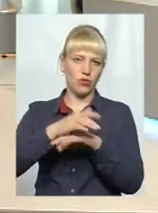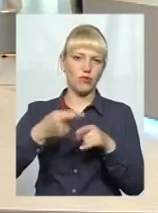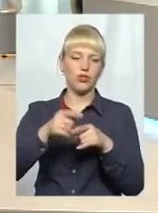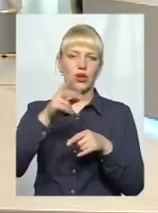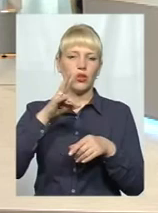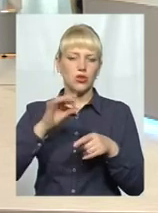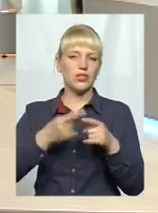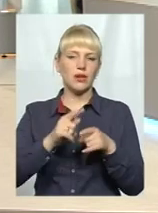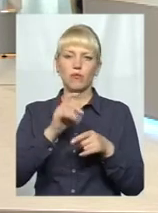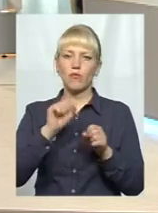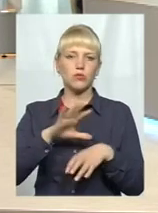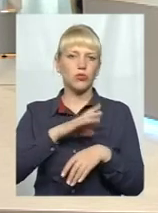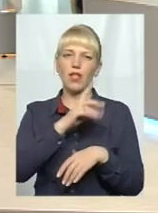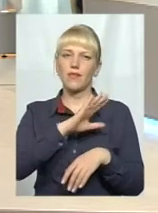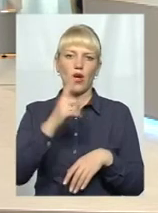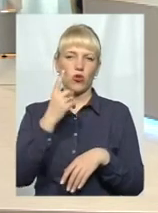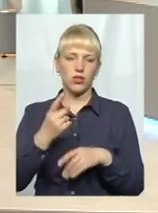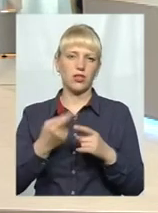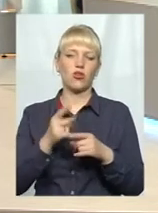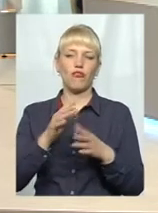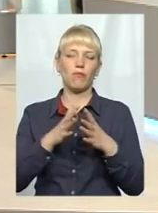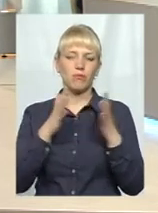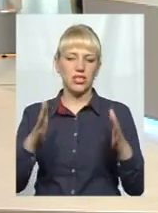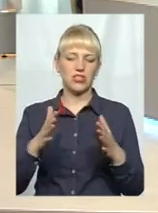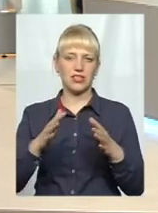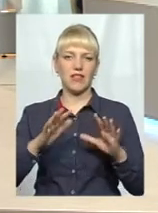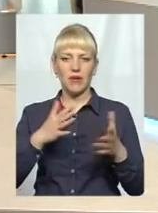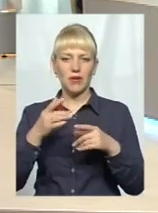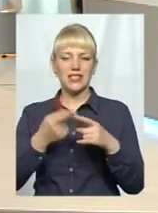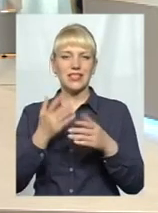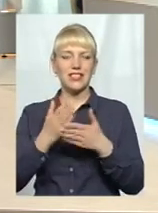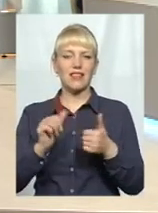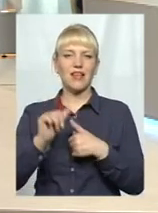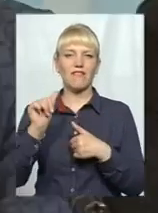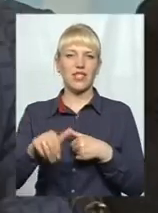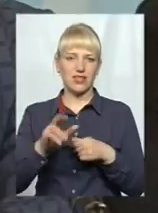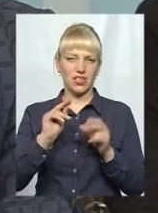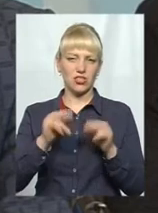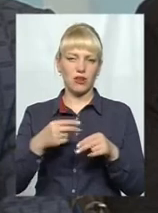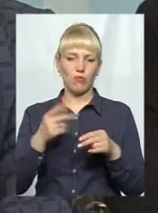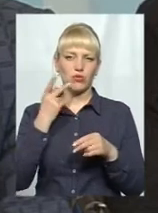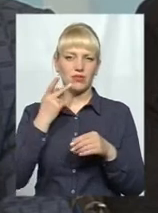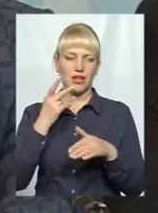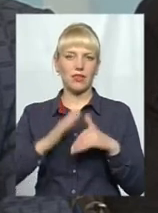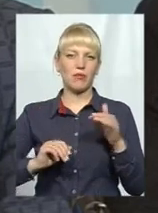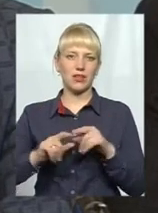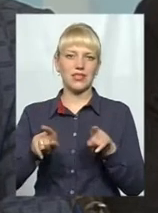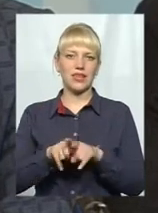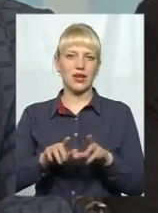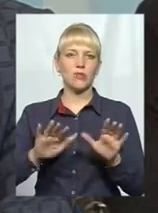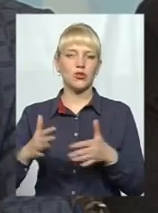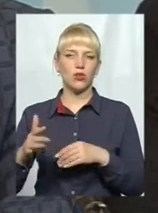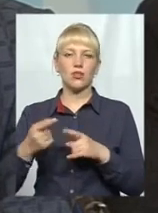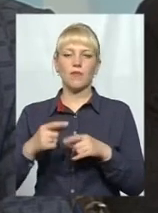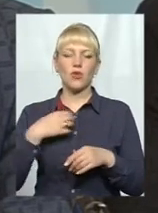в більшому випадку, це є винятки, аніж постійна практика з такими ситуаціями. Але основний